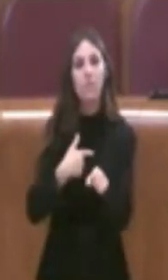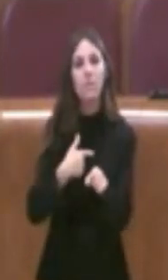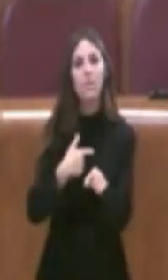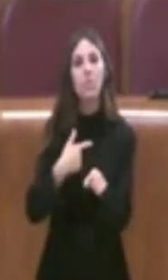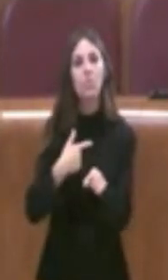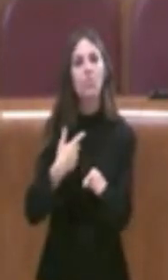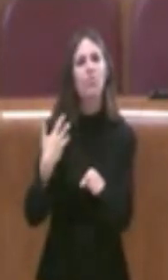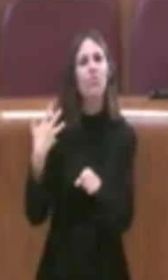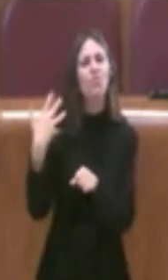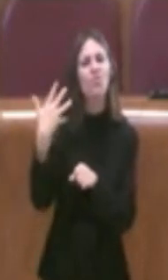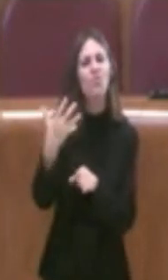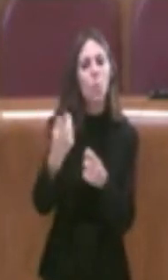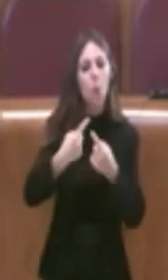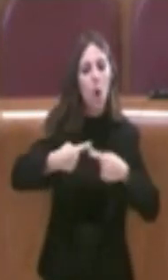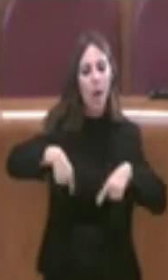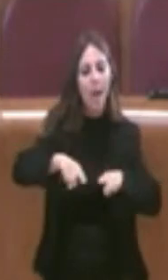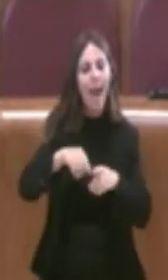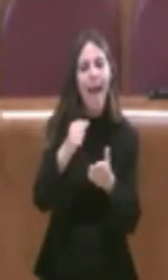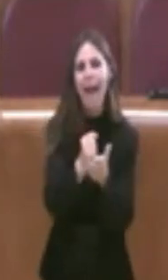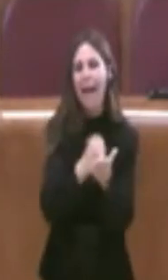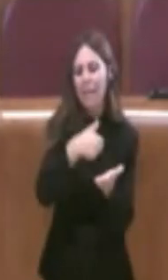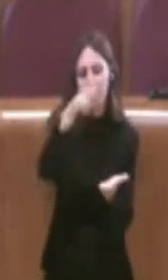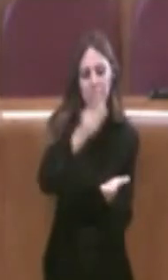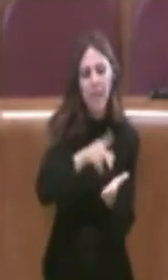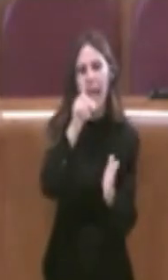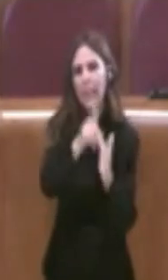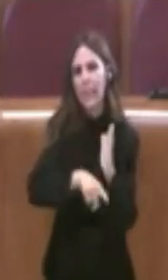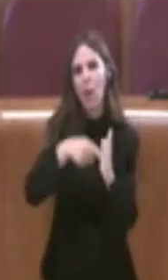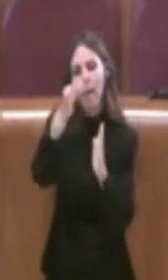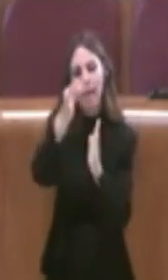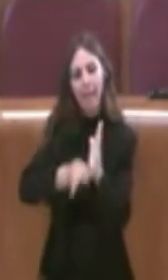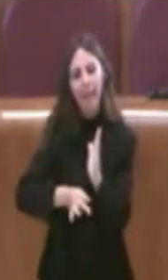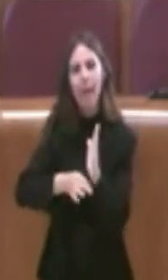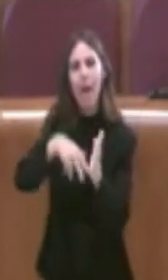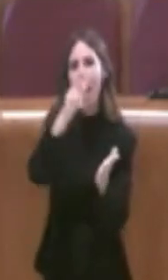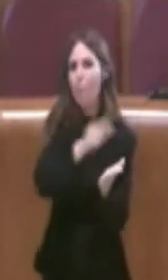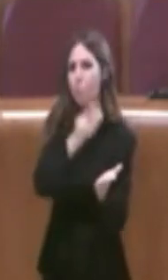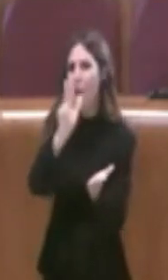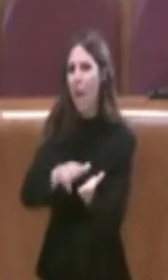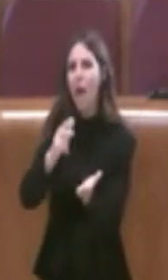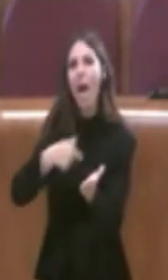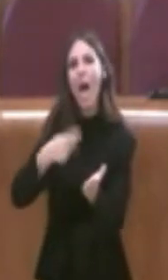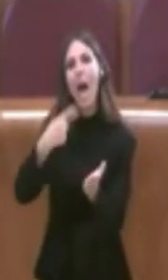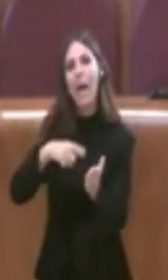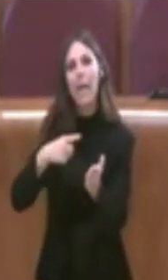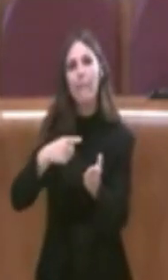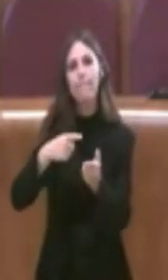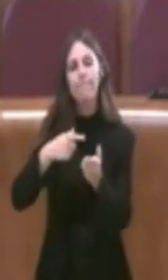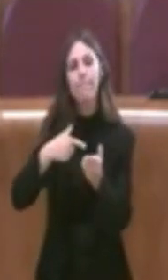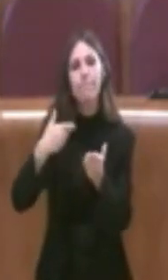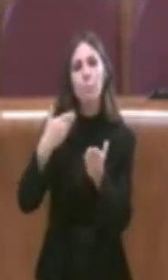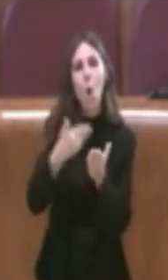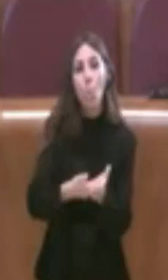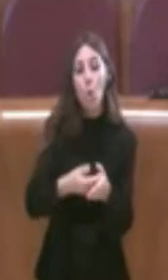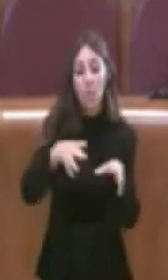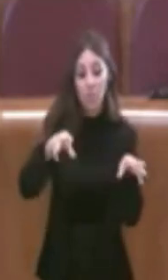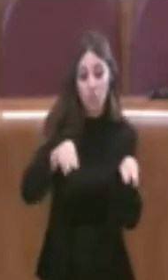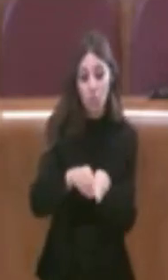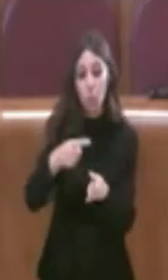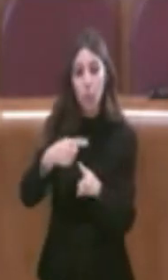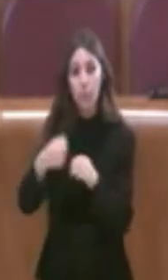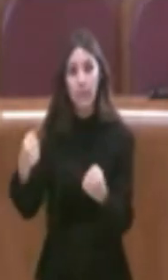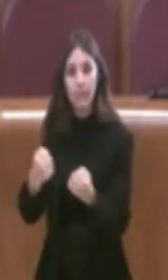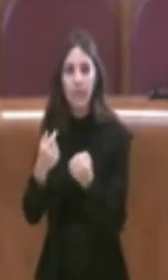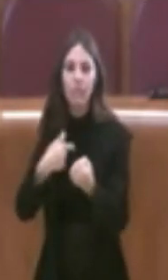consigliatura sono stati approvati numerosi atti, delibere, regolamenti, sia di iniziativa consigliare che di giunta, che hanno normato e